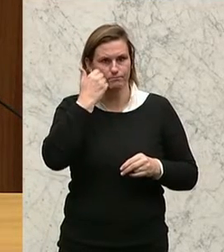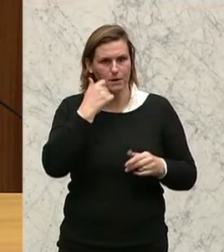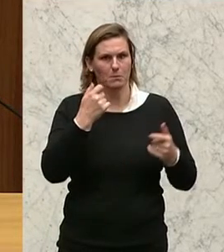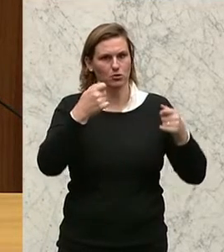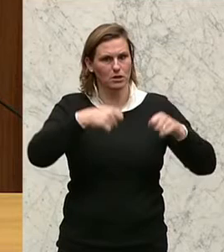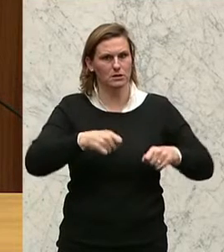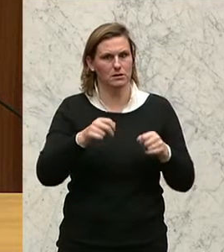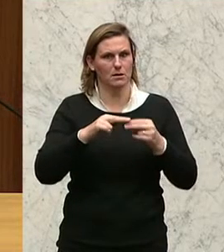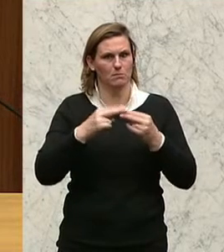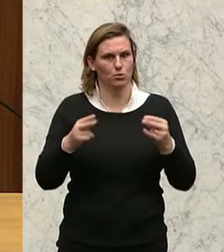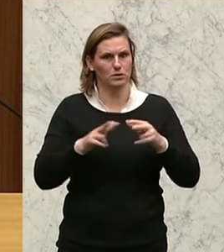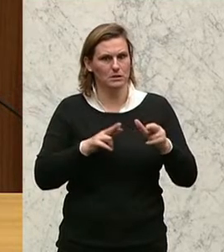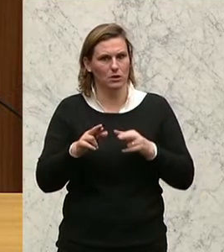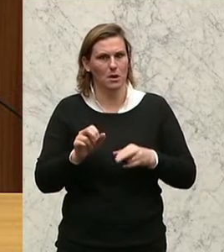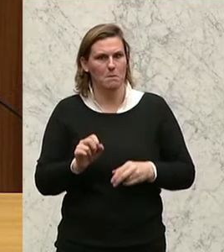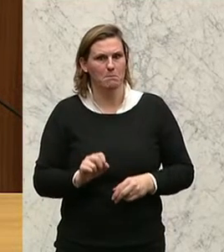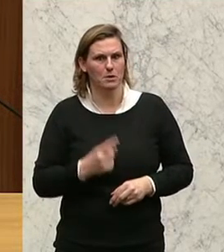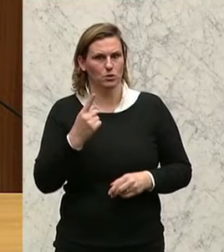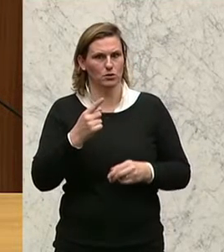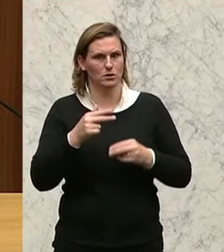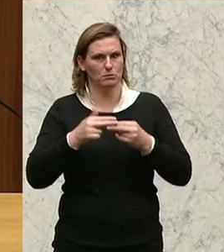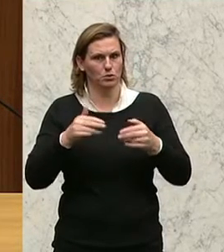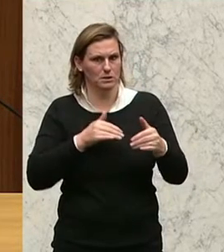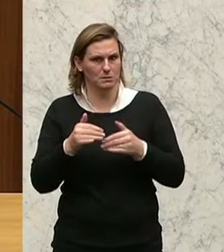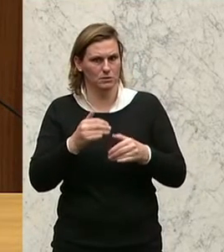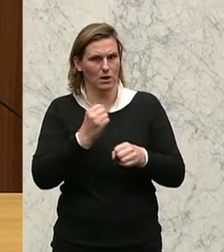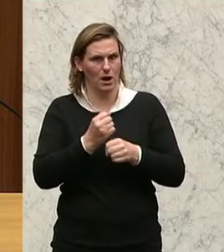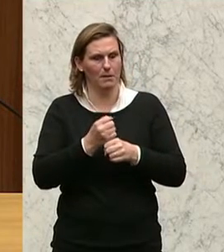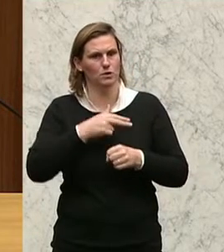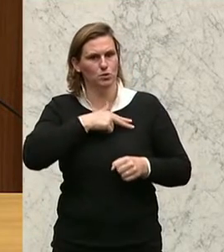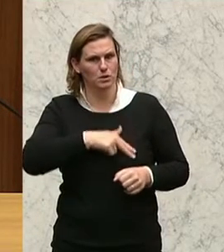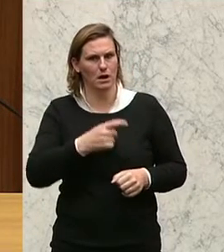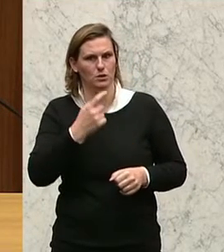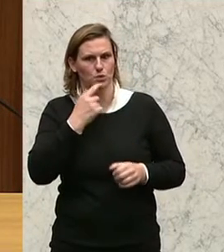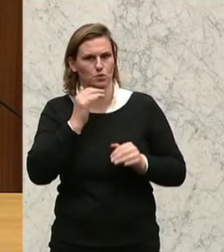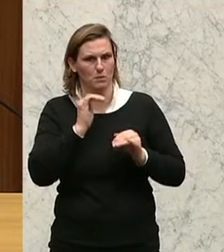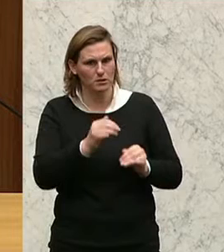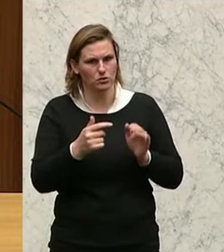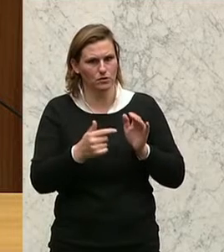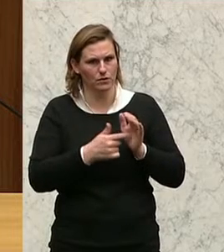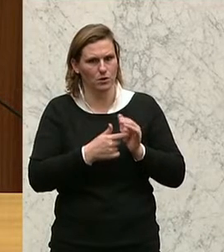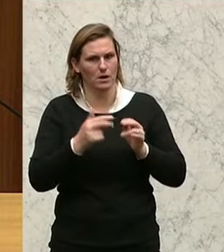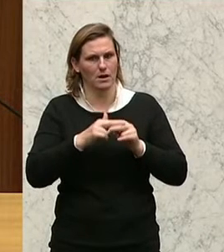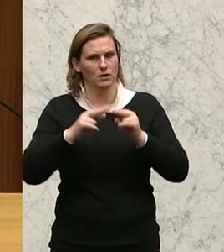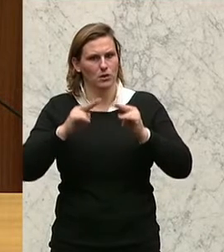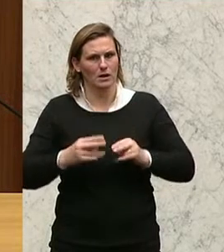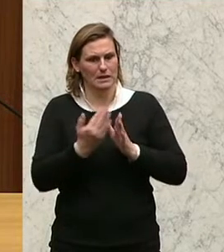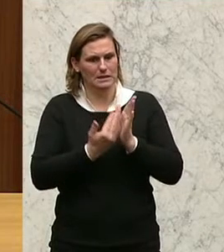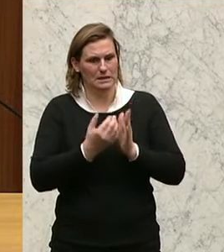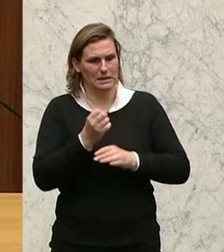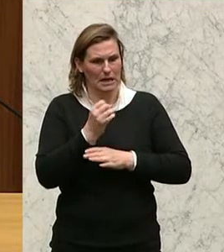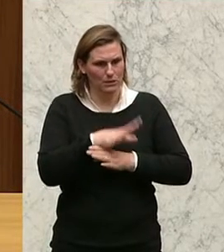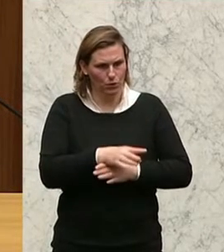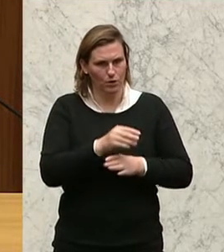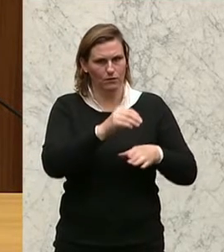die Bundesregierung, insbesondere der Bundesminister für Arbeits-, Soziales und Konsumentenschutz, wird aufgefordert, dem Nationalrat einen Gesetzesentwurf